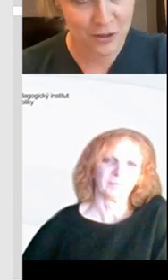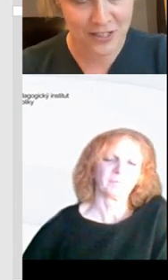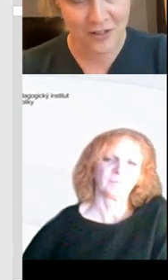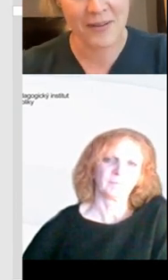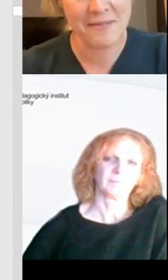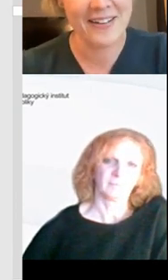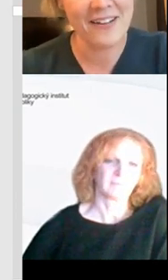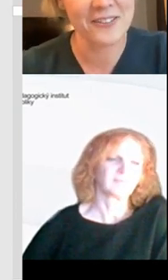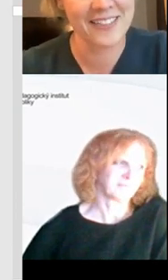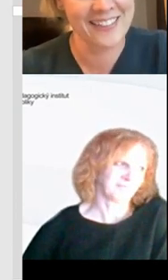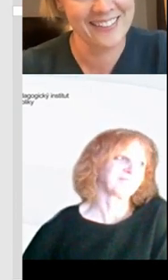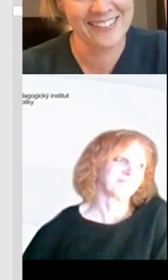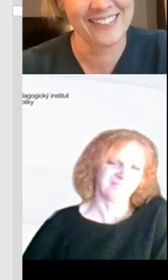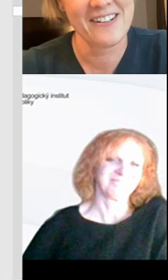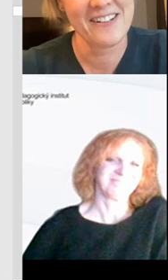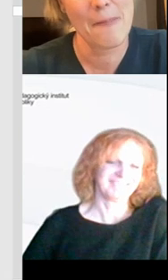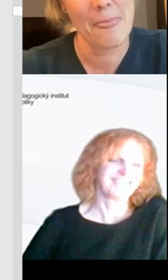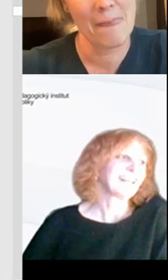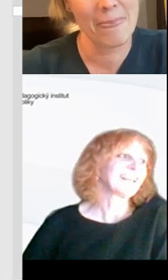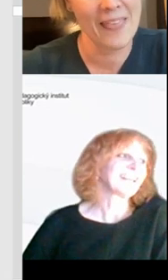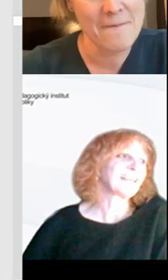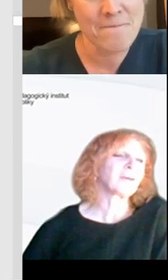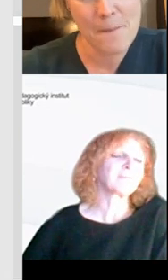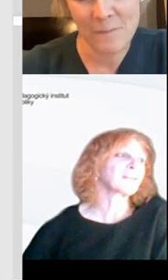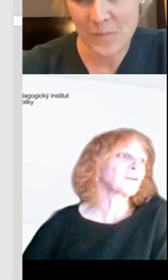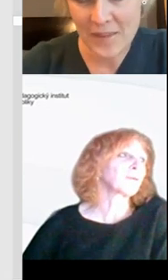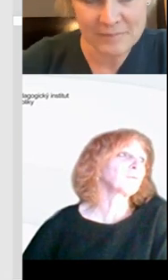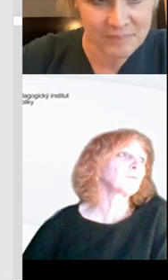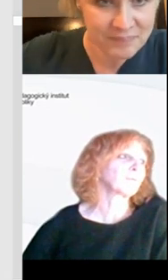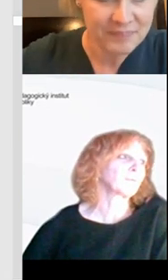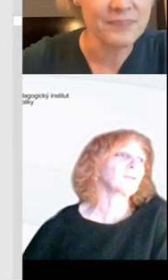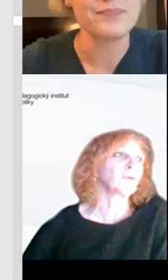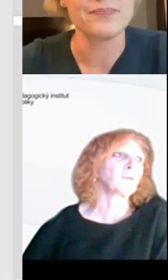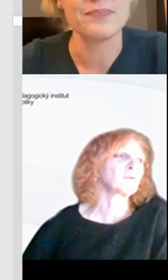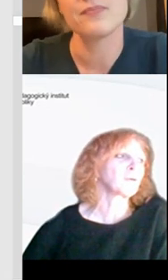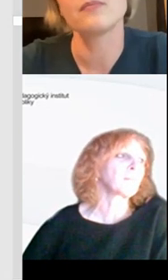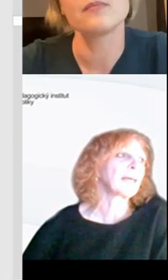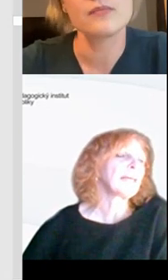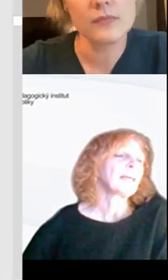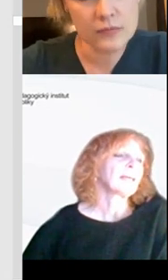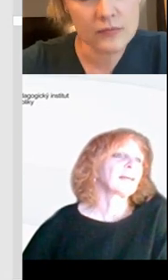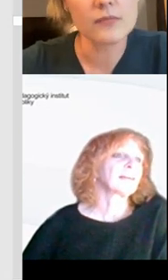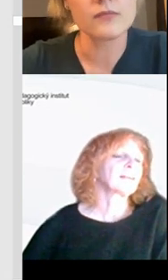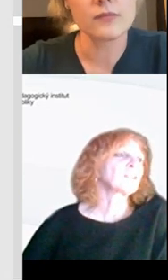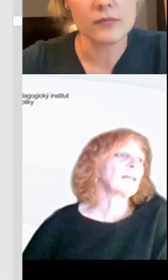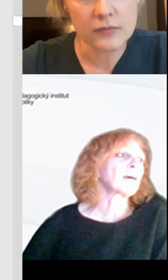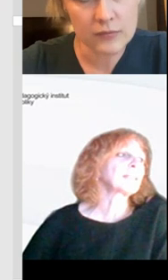tomu vrátit, musí to stíhnout během jedné hodiny. Děkujeme, takže upravdu hodně doporučujeme.